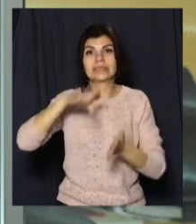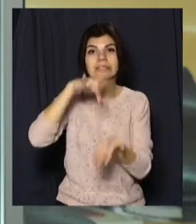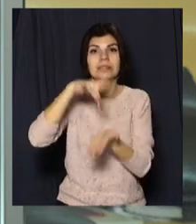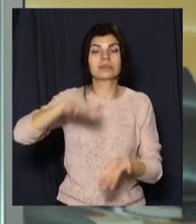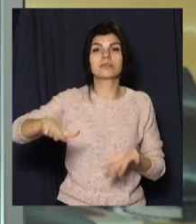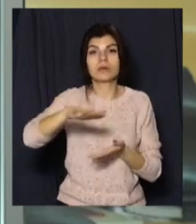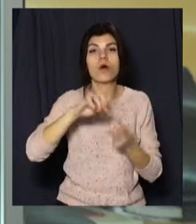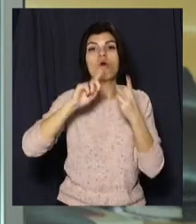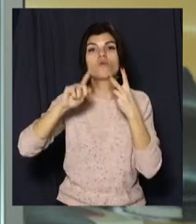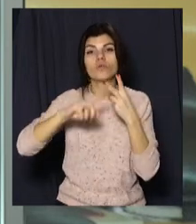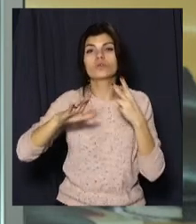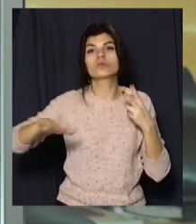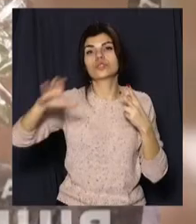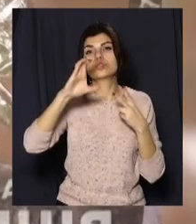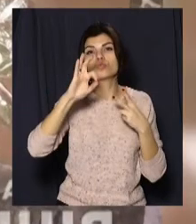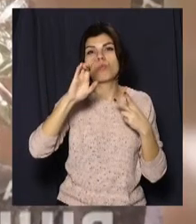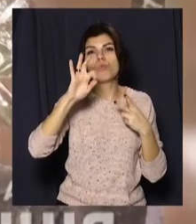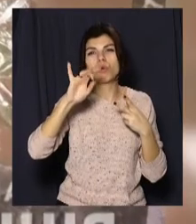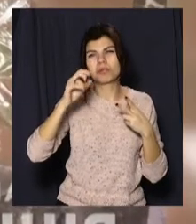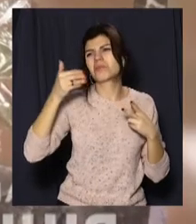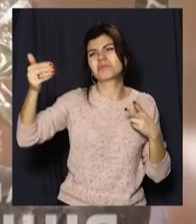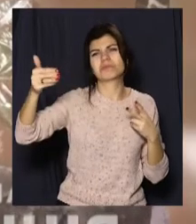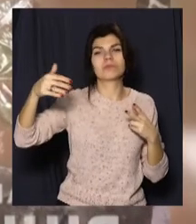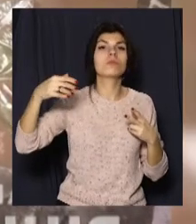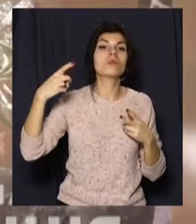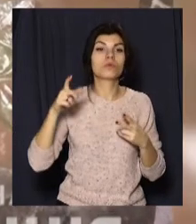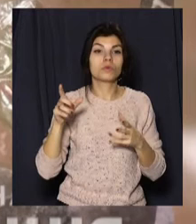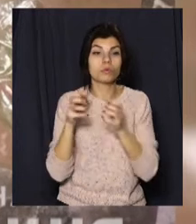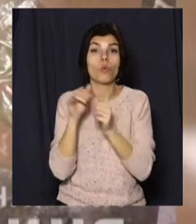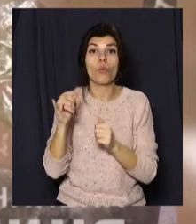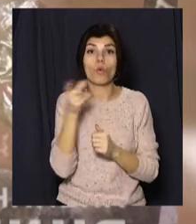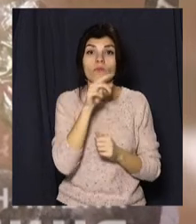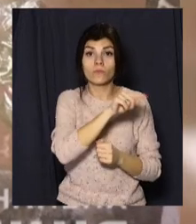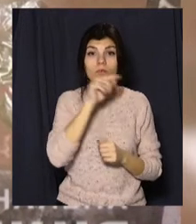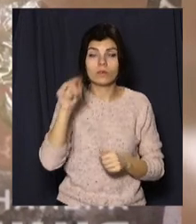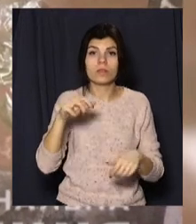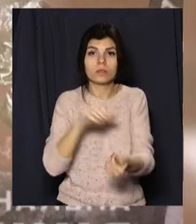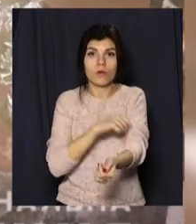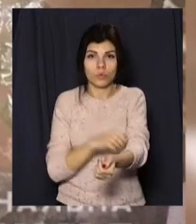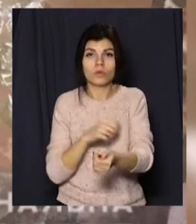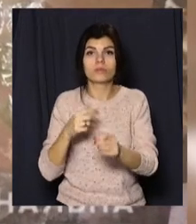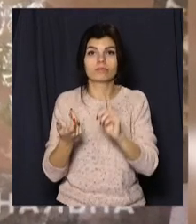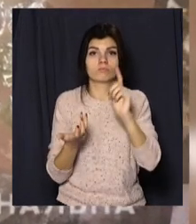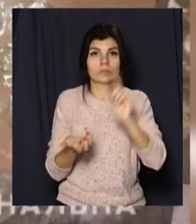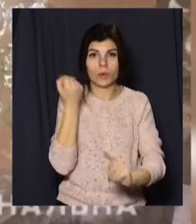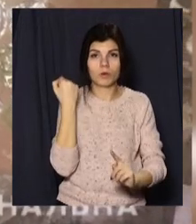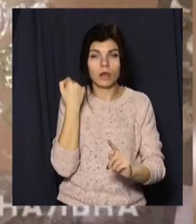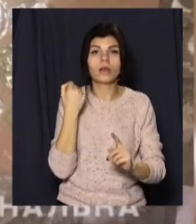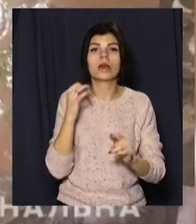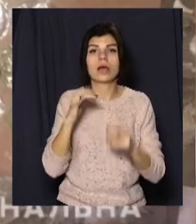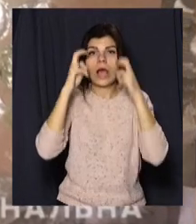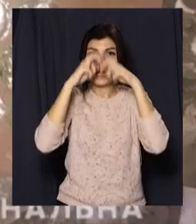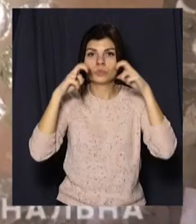Іншого – на вулиці Соборності Довгинцівського району. У обох наркотики вилучили та відправили на експертизу.